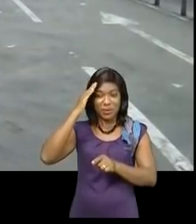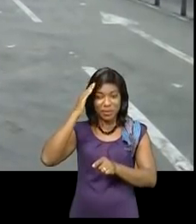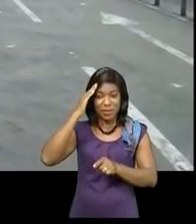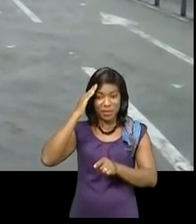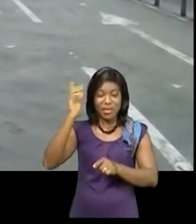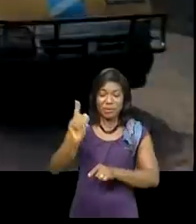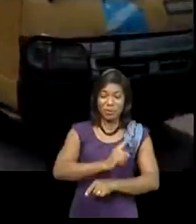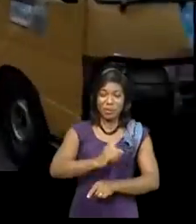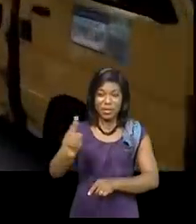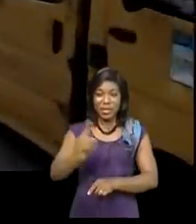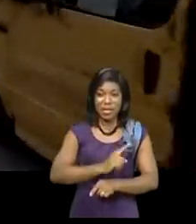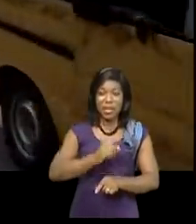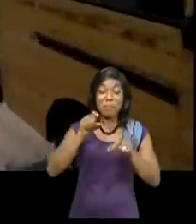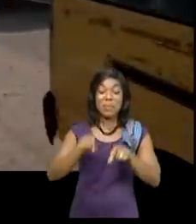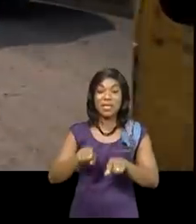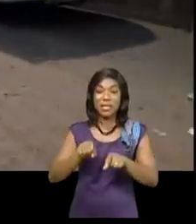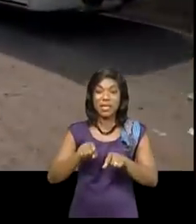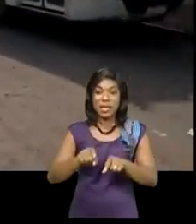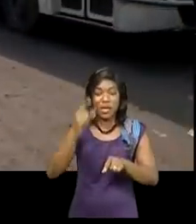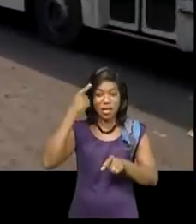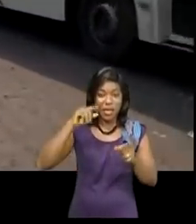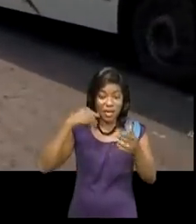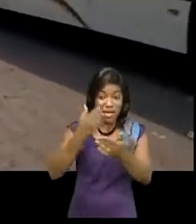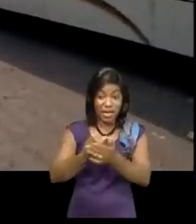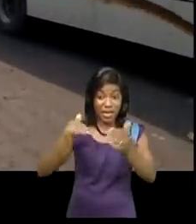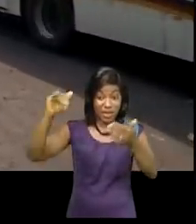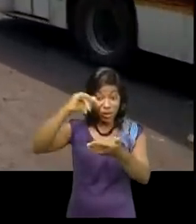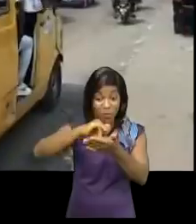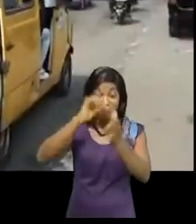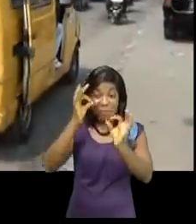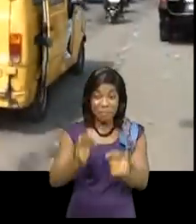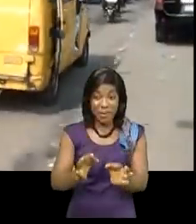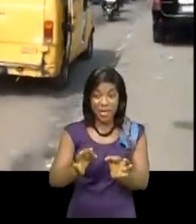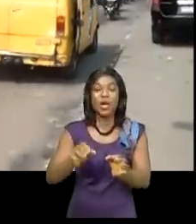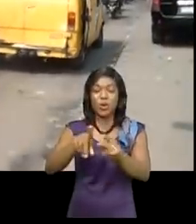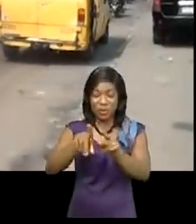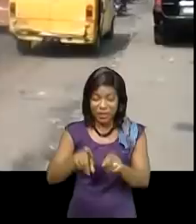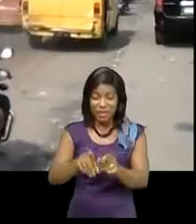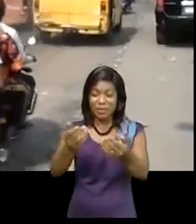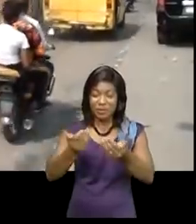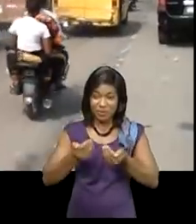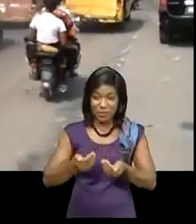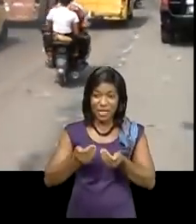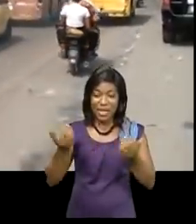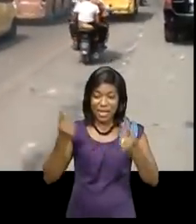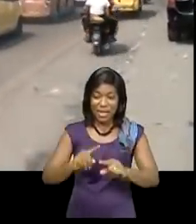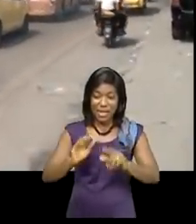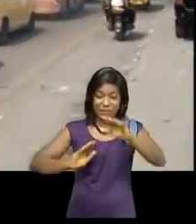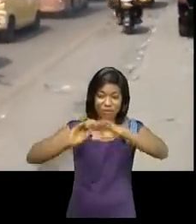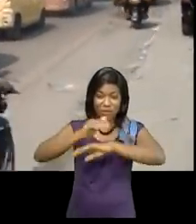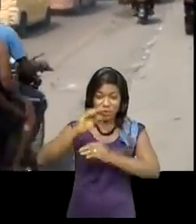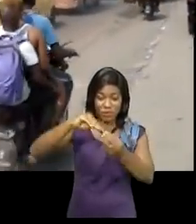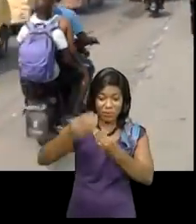circulation actuellement en allant vers l'aéroport. Seulement, elle estime qu'une fois le Saut-Mouton de